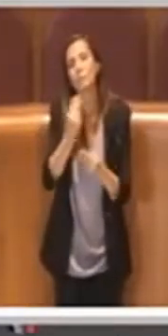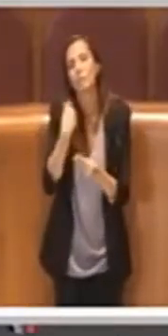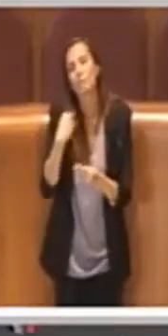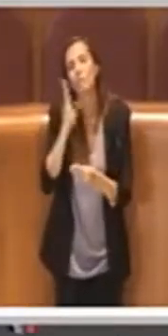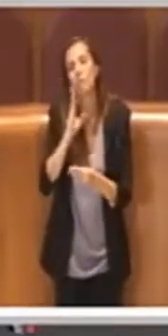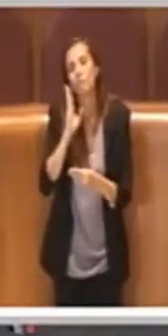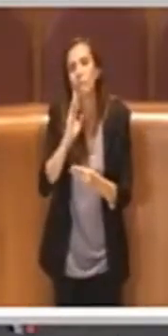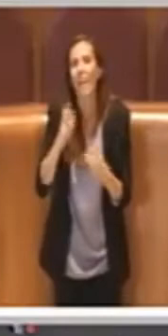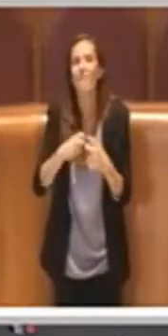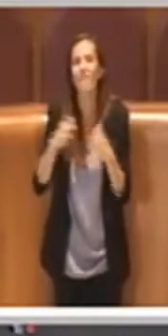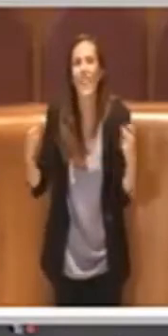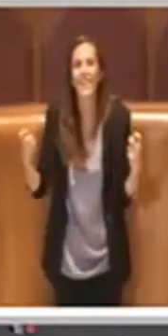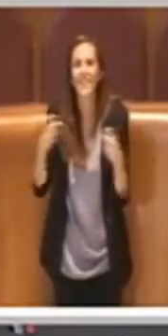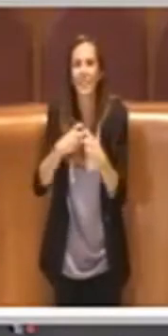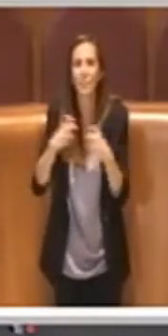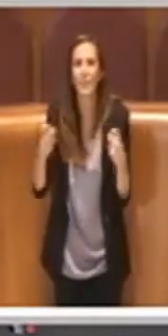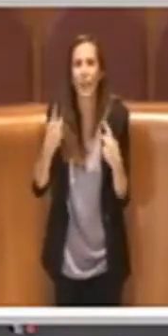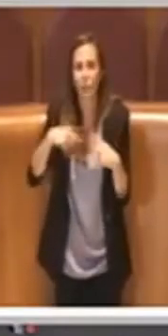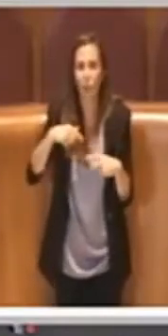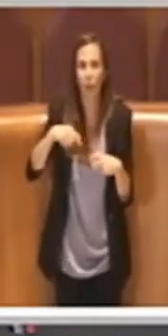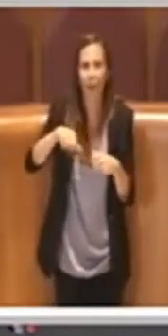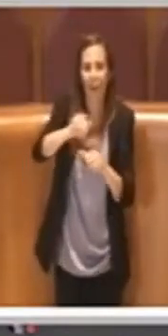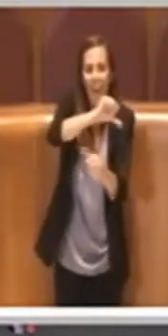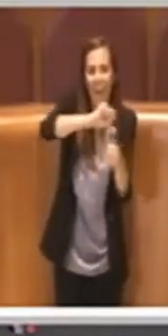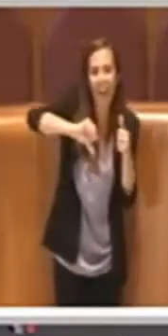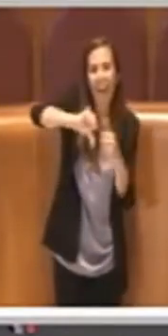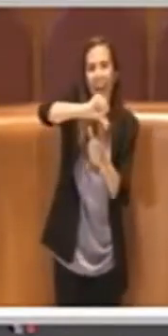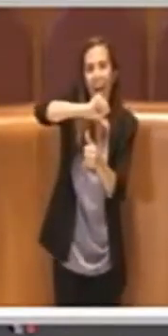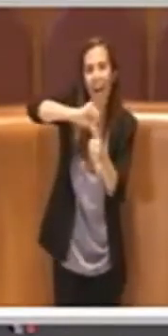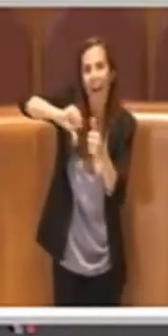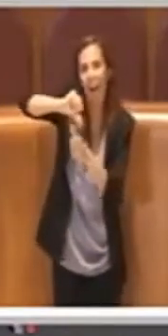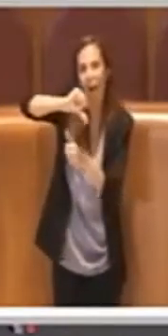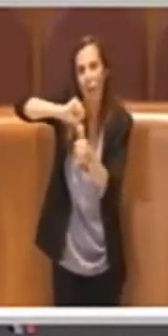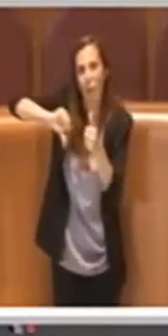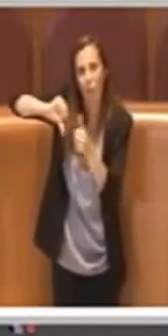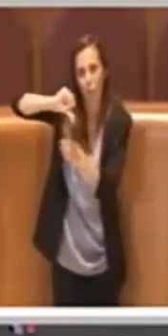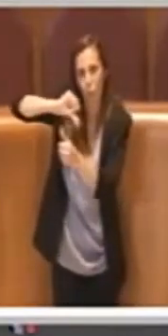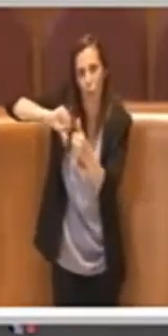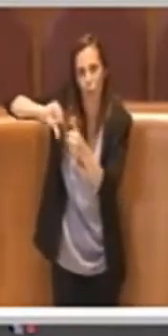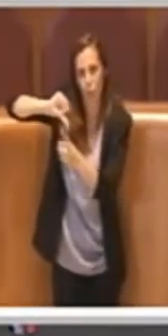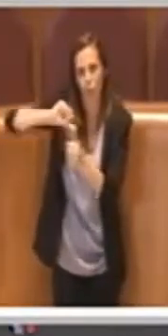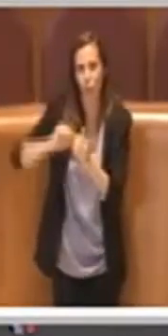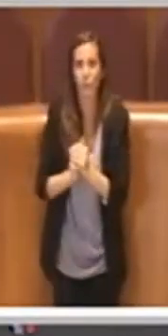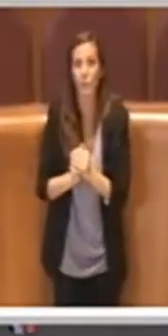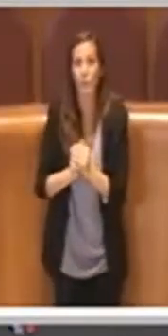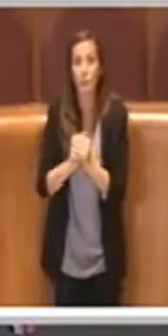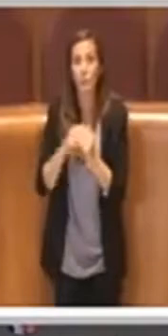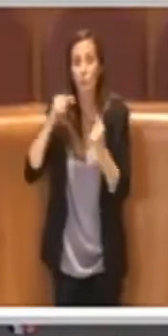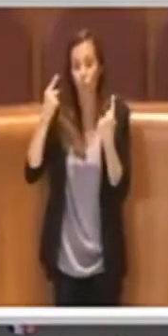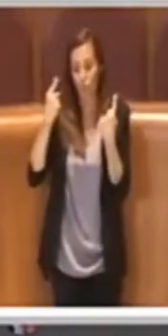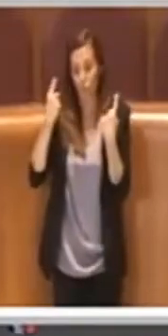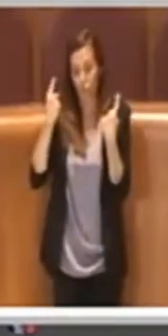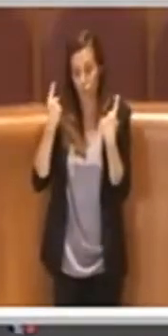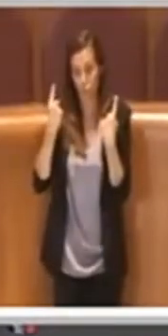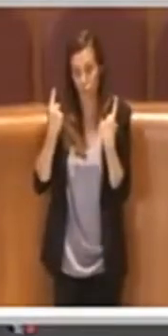Questa amministrazione invece ha voluto rendere esplicite